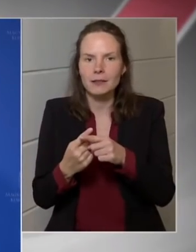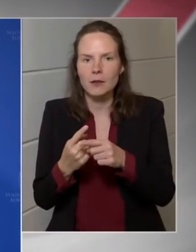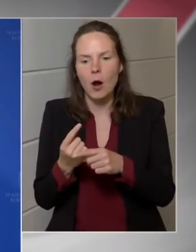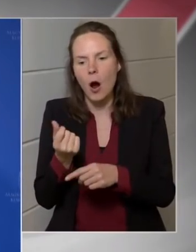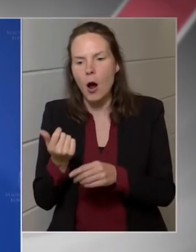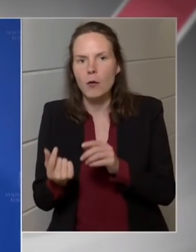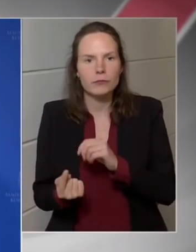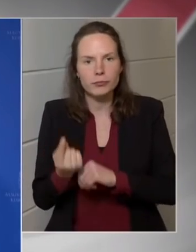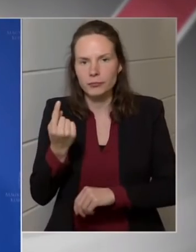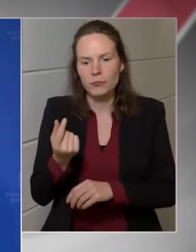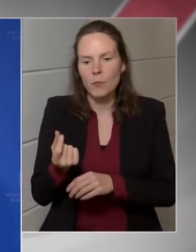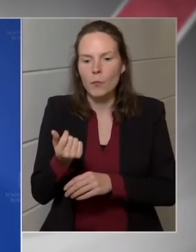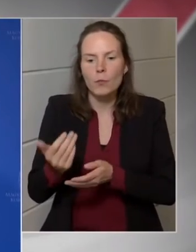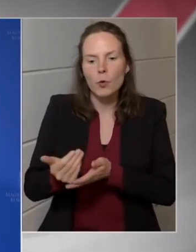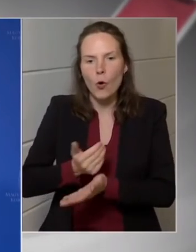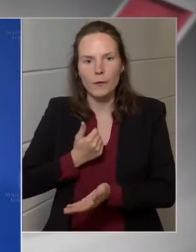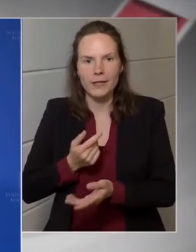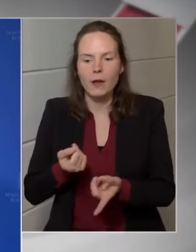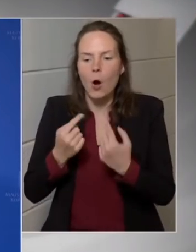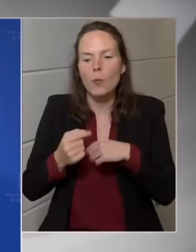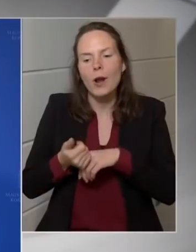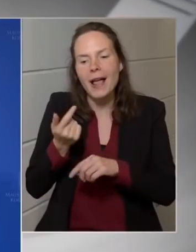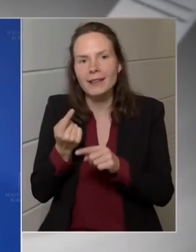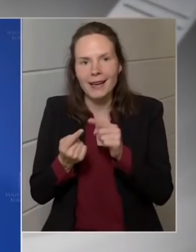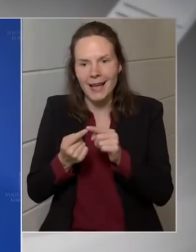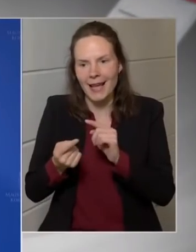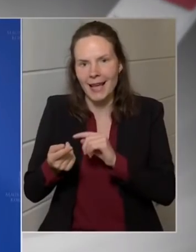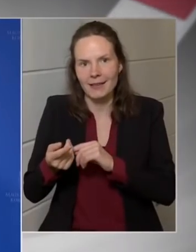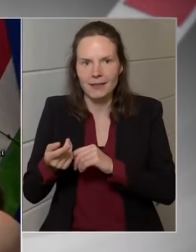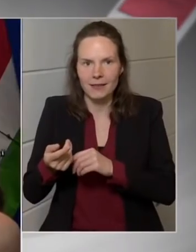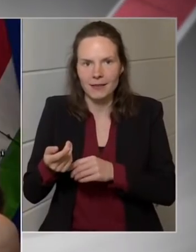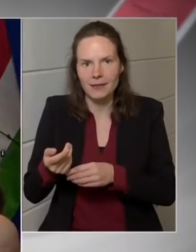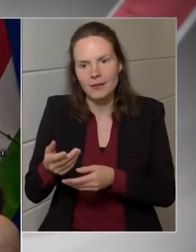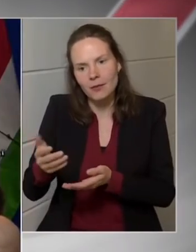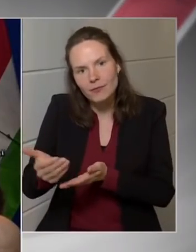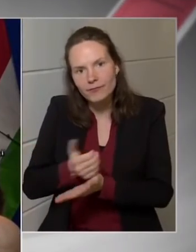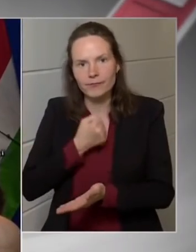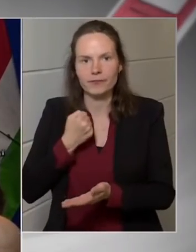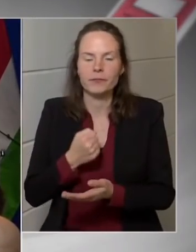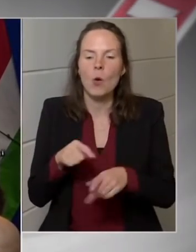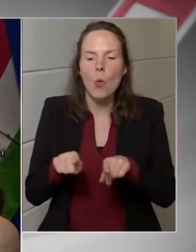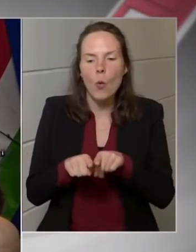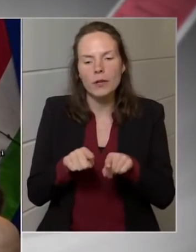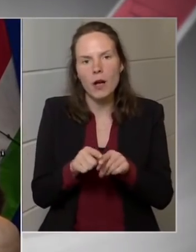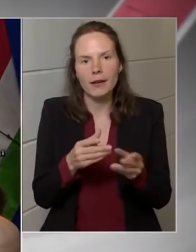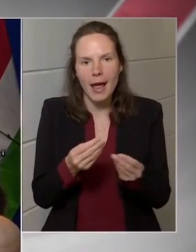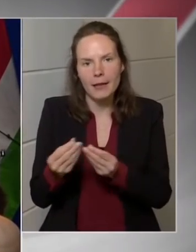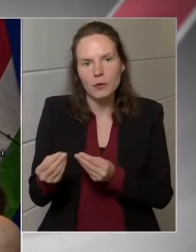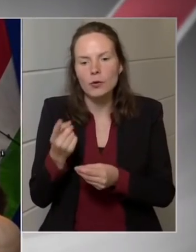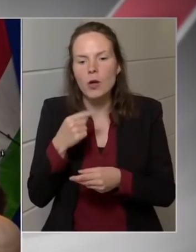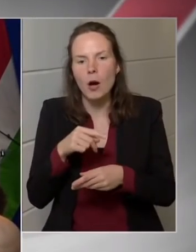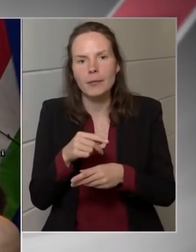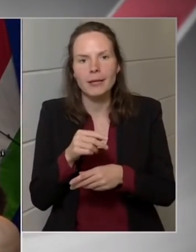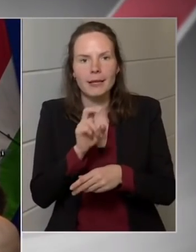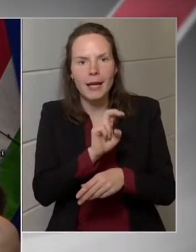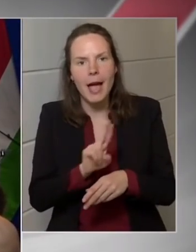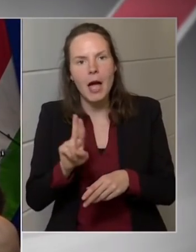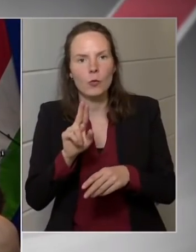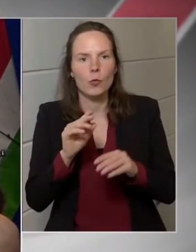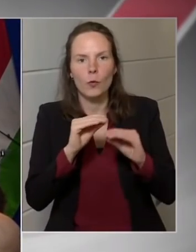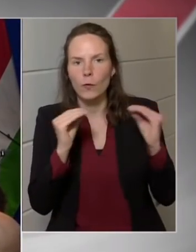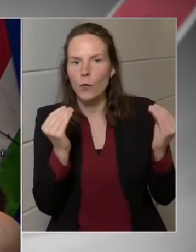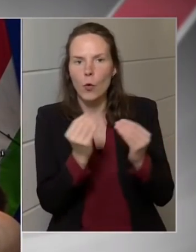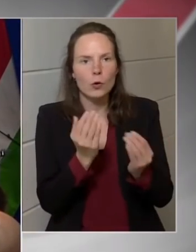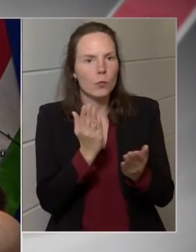amelyek részben nem méltánytalanok. Minisztr úr is elmondta, itt az extra profit, a keletkező extra profit egy